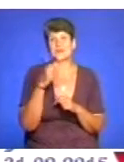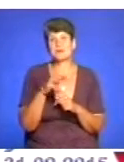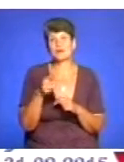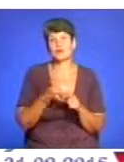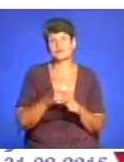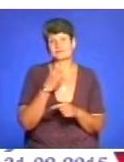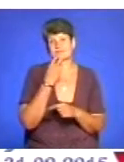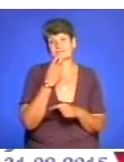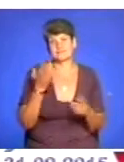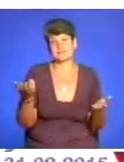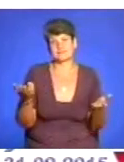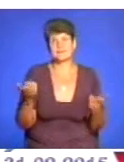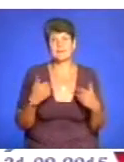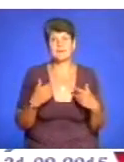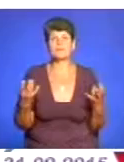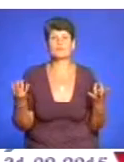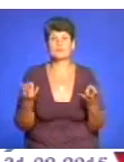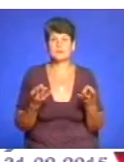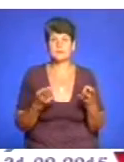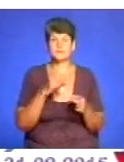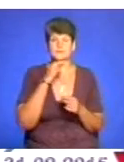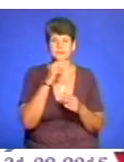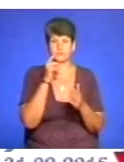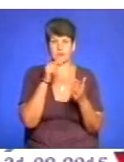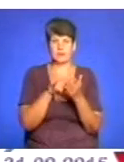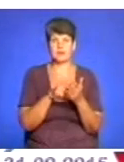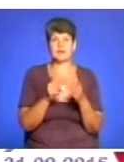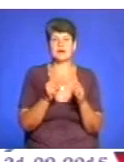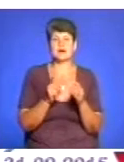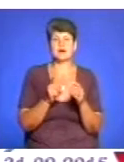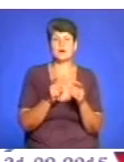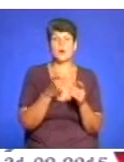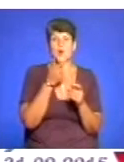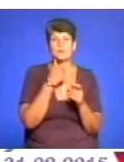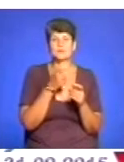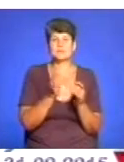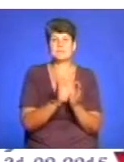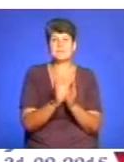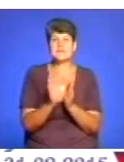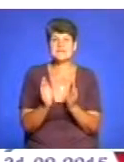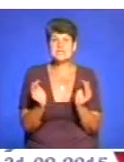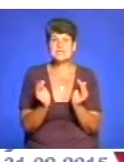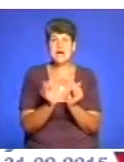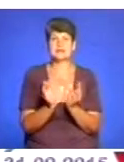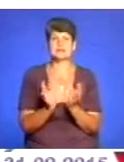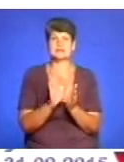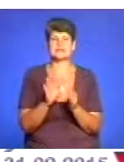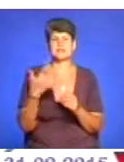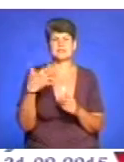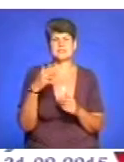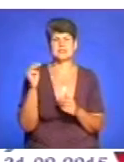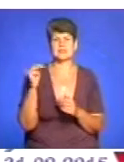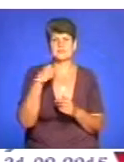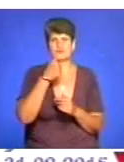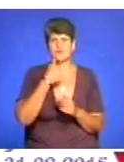є смішно. Тобто нам потрібно зосередити увагу на оптимізації не на початкових школах, де вони беруть 50 тисяч на